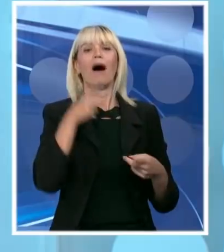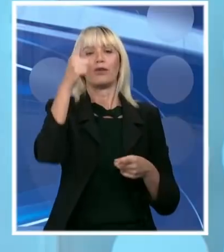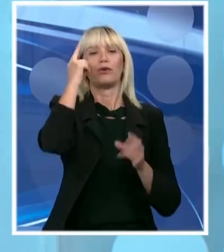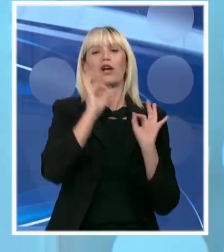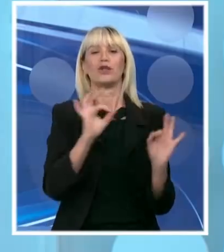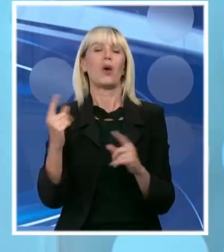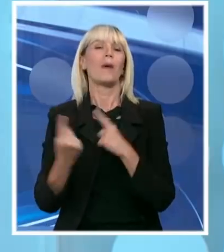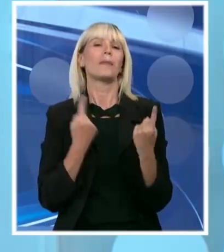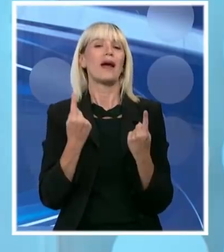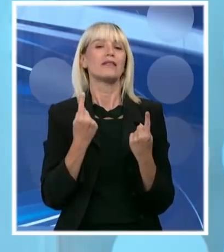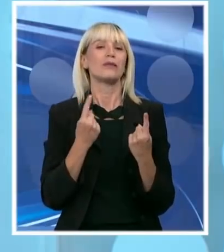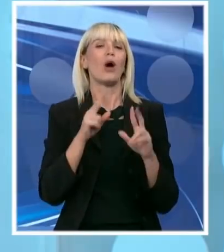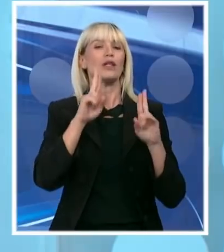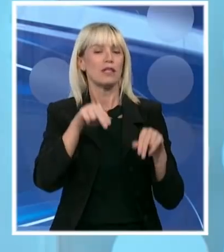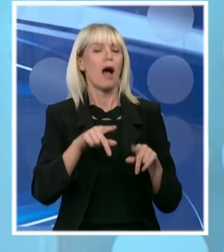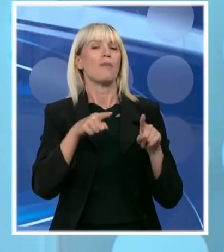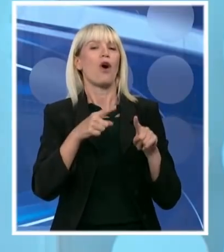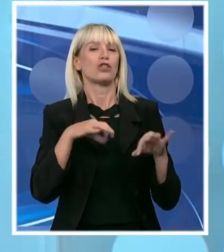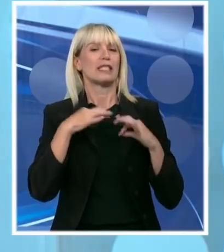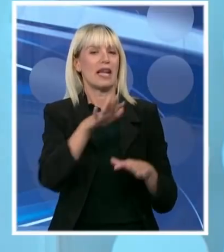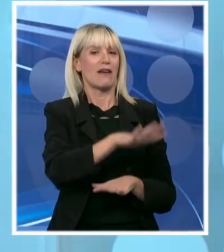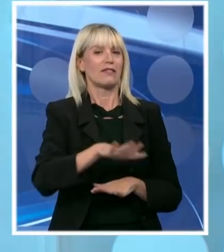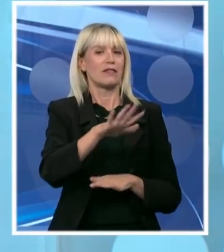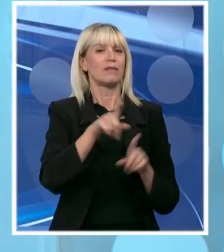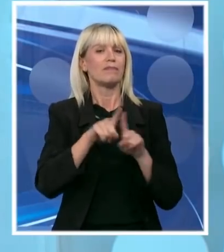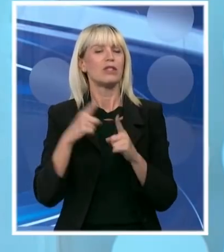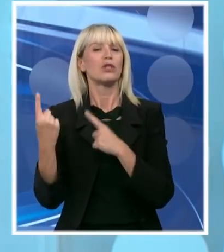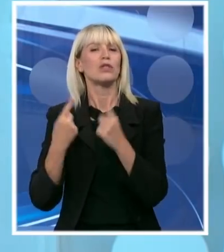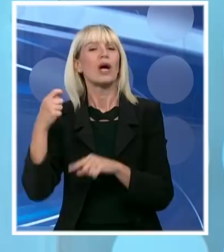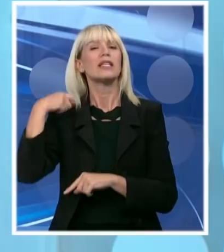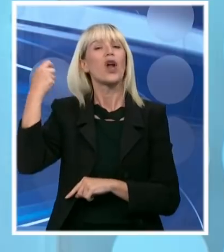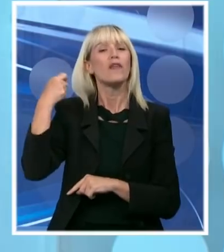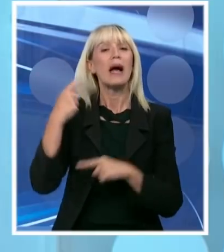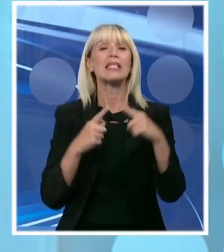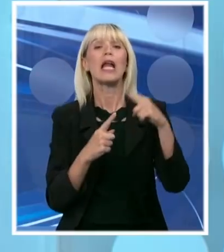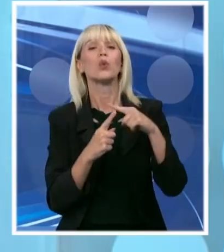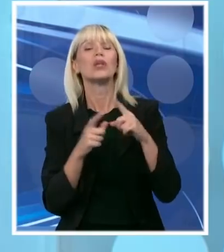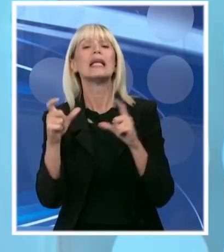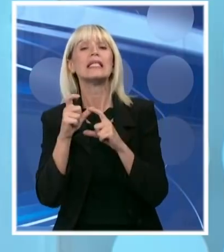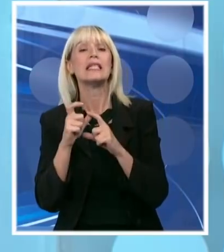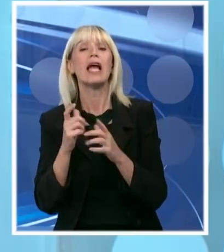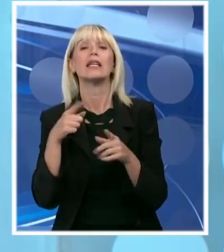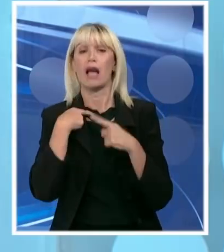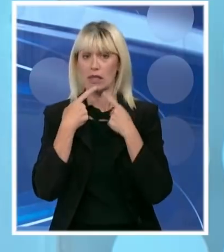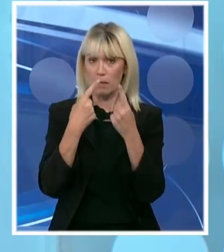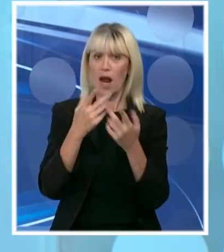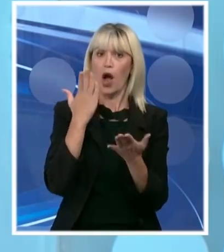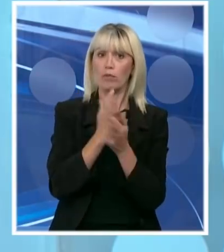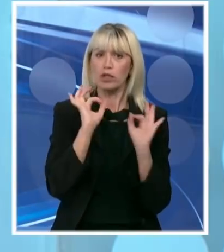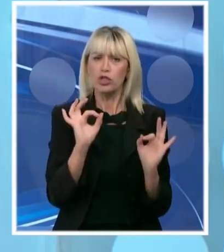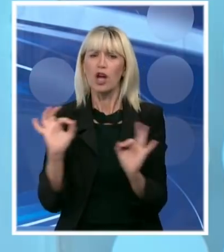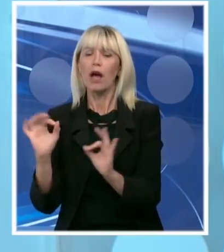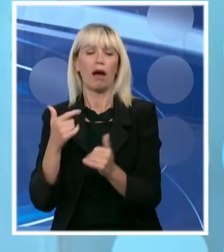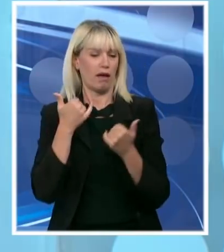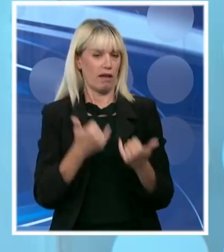podnese. I kao što smo rekli da ćemo situaciju u pazaru, u Tutinu i Sjenici da stavimo pod kontrolu, i stavili smo pod kontrolu, i sada